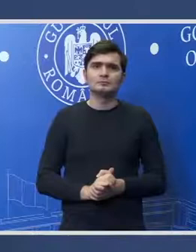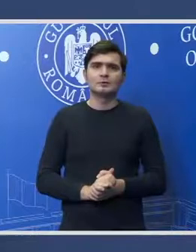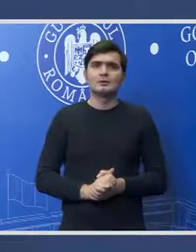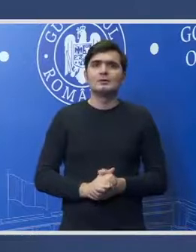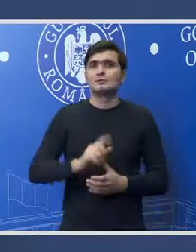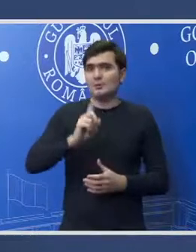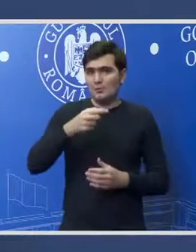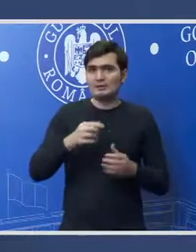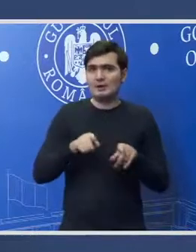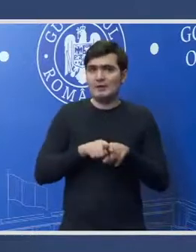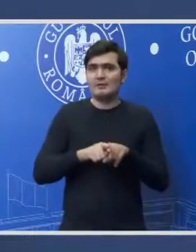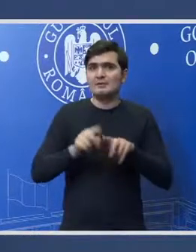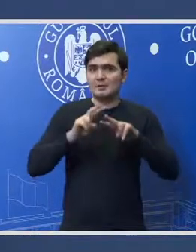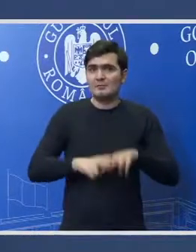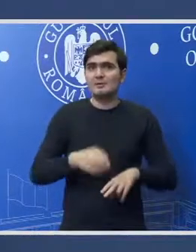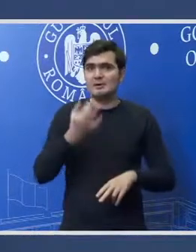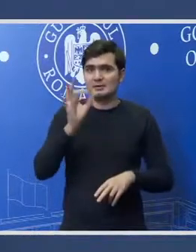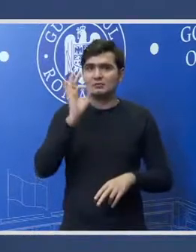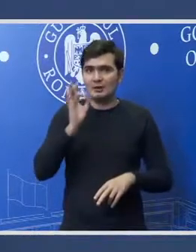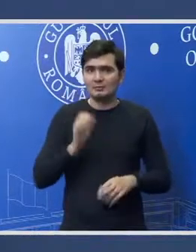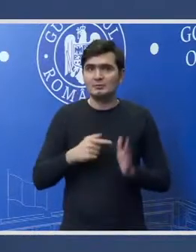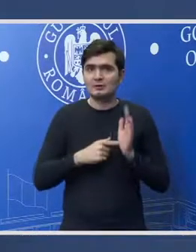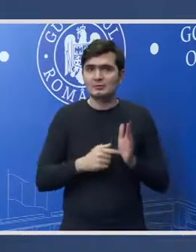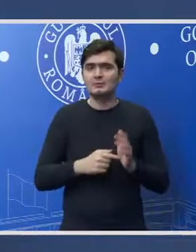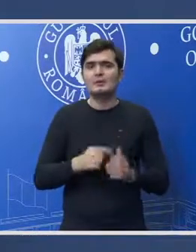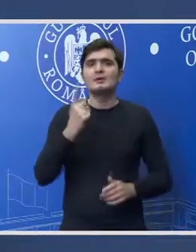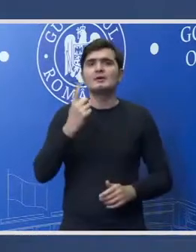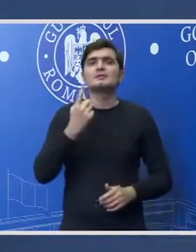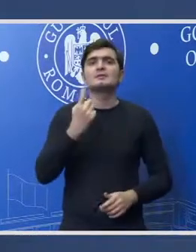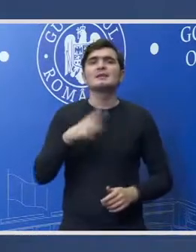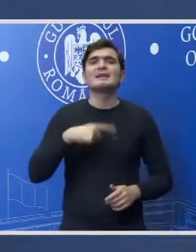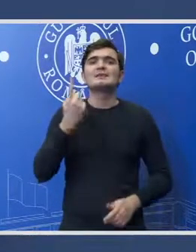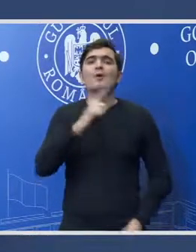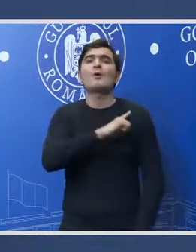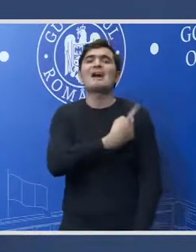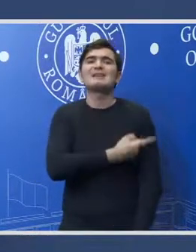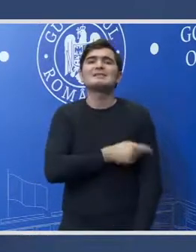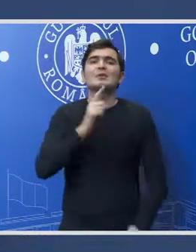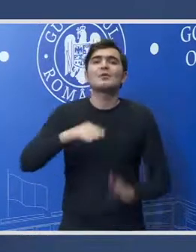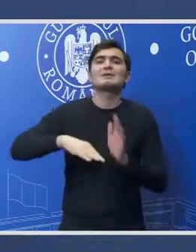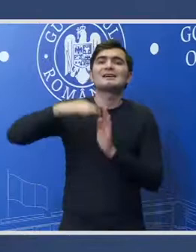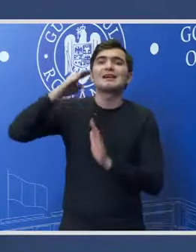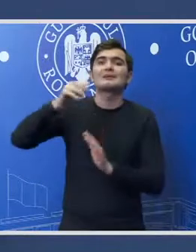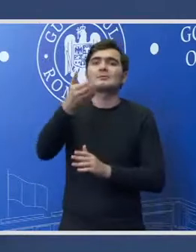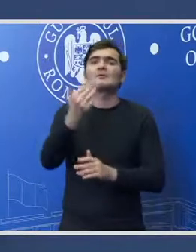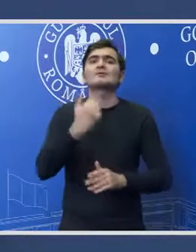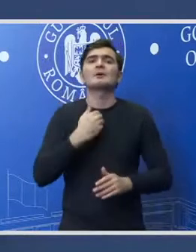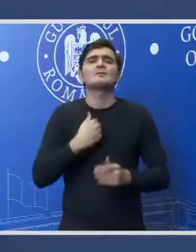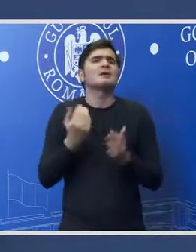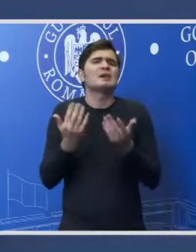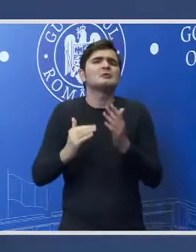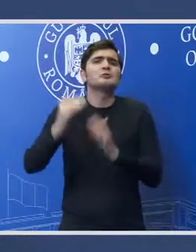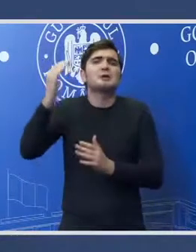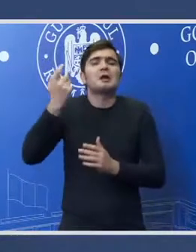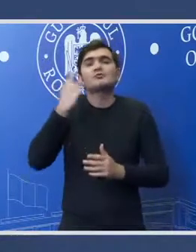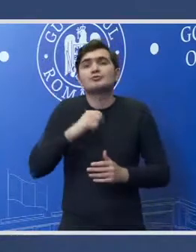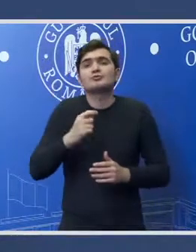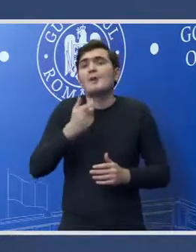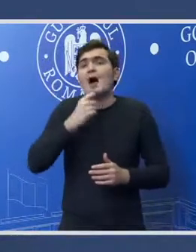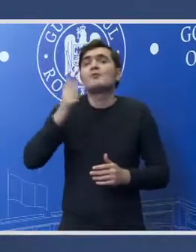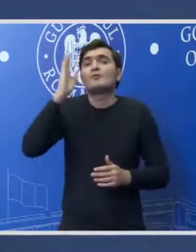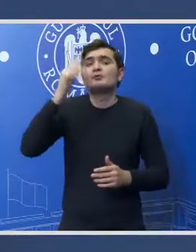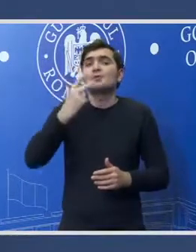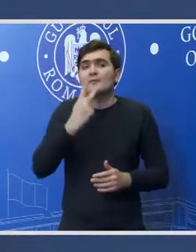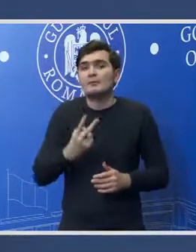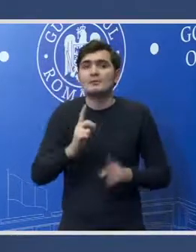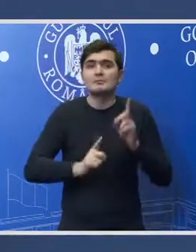10% așa se înțelege. Este o garanție că vor crește. De asta îi întrebați cu cât vor crește. Vom vedea anul viitor. Dacă economia